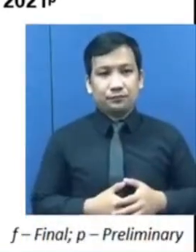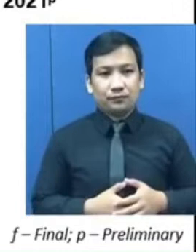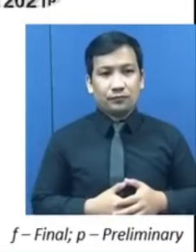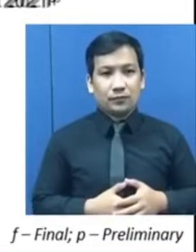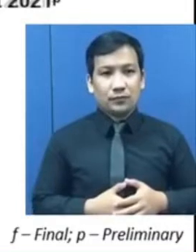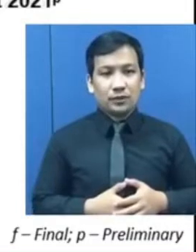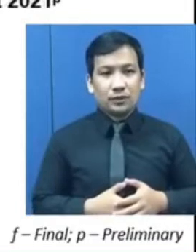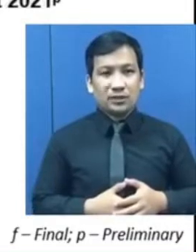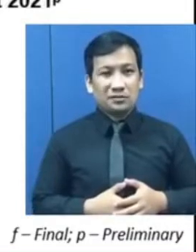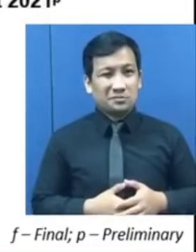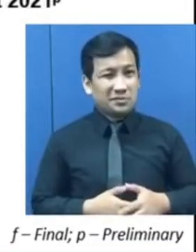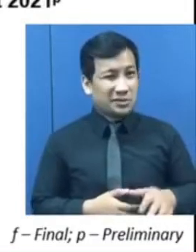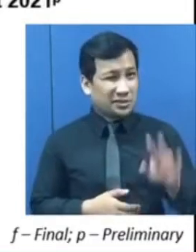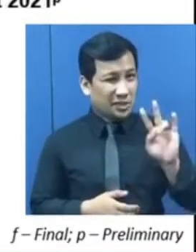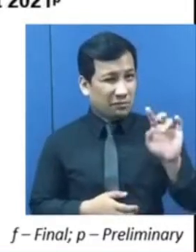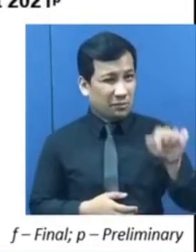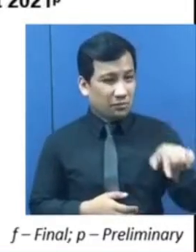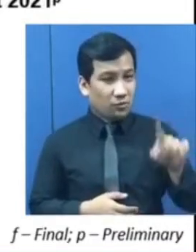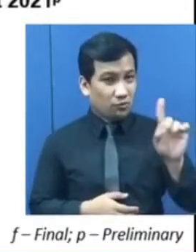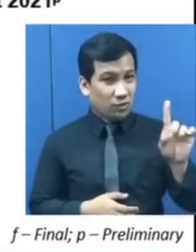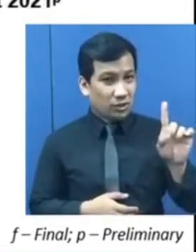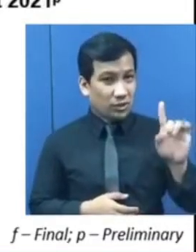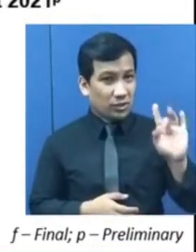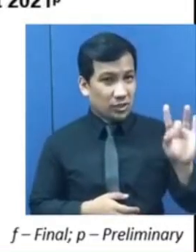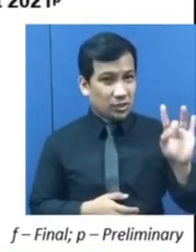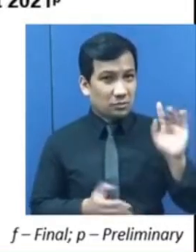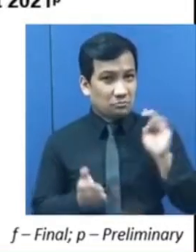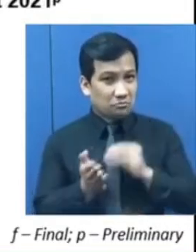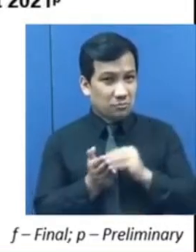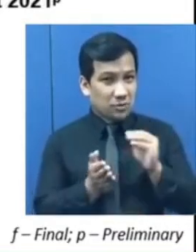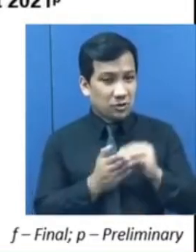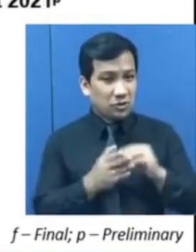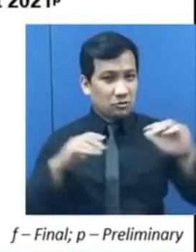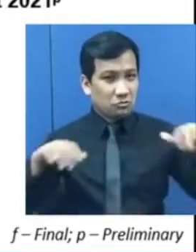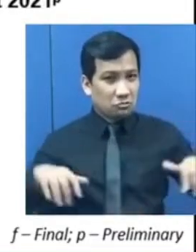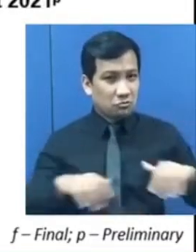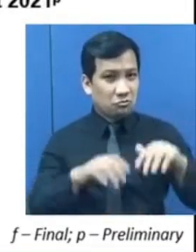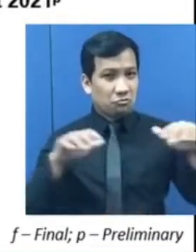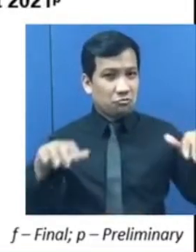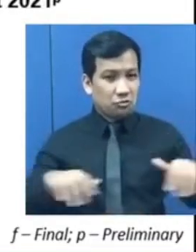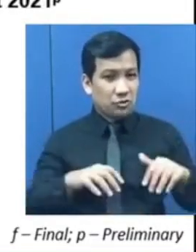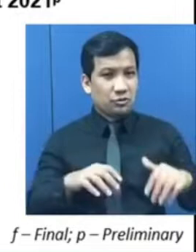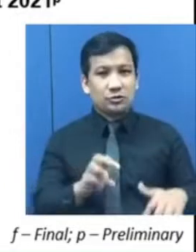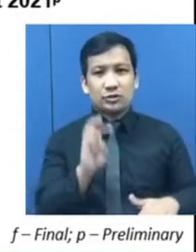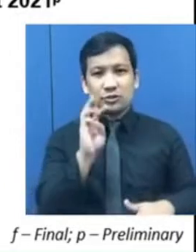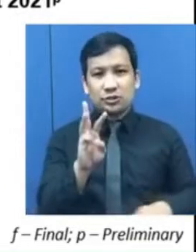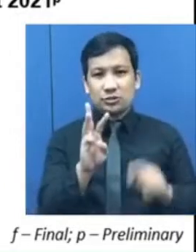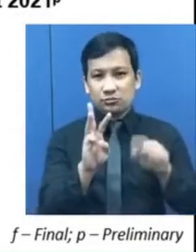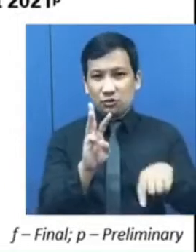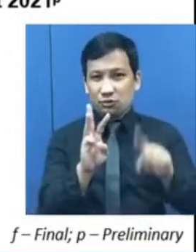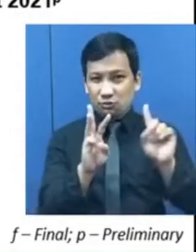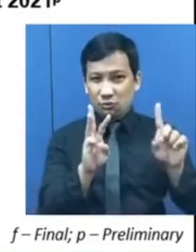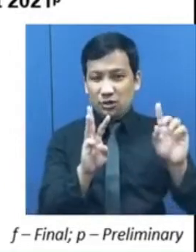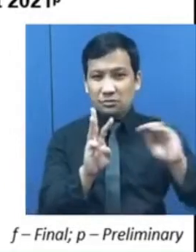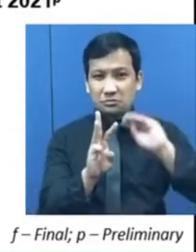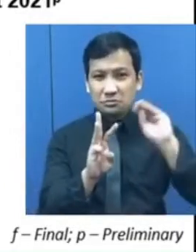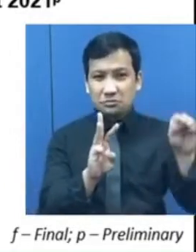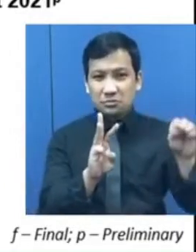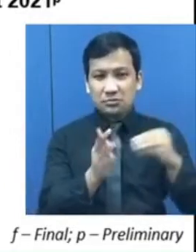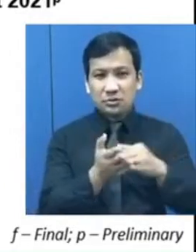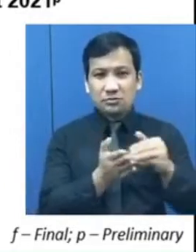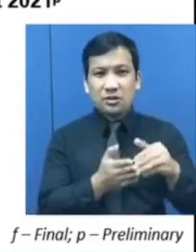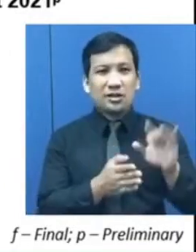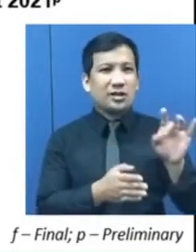Sa 7.18 million na kabataang nasa labor force, 6.1 million o 84